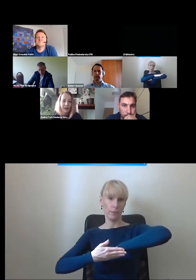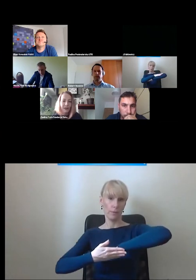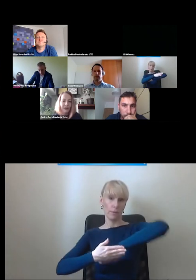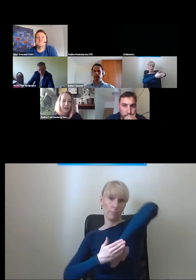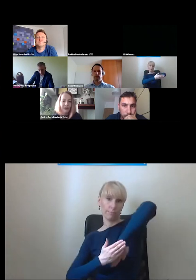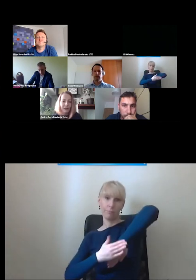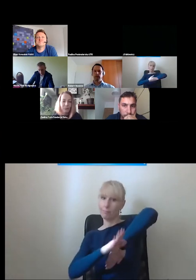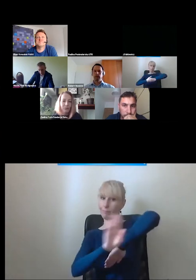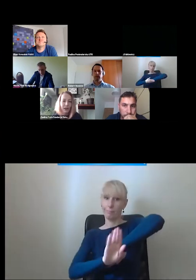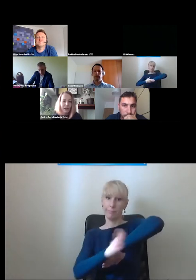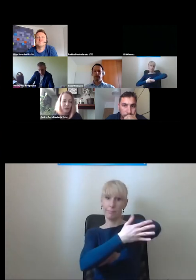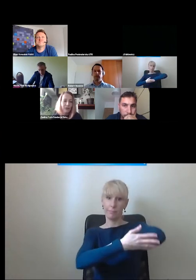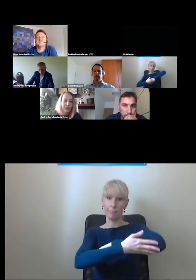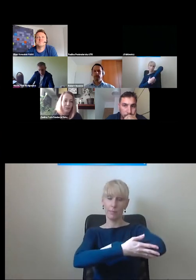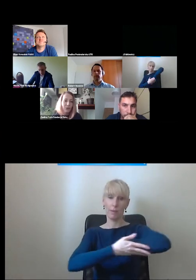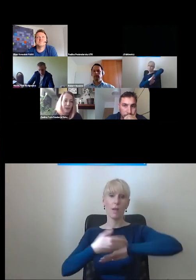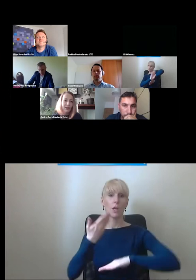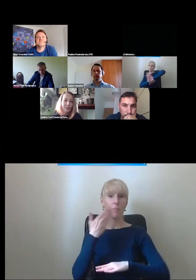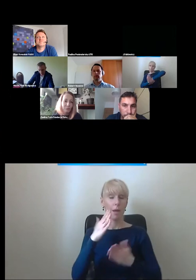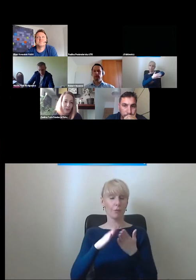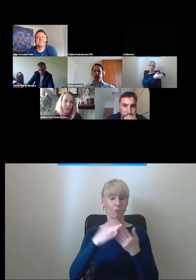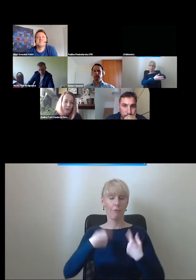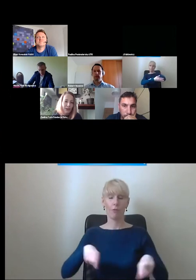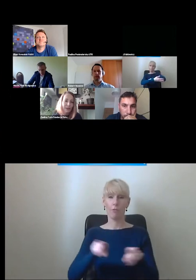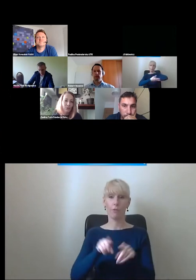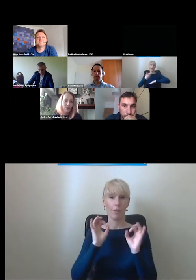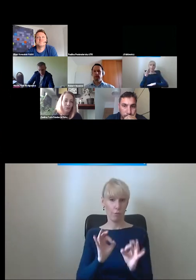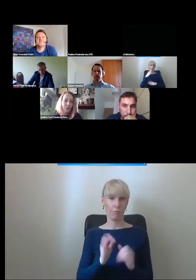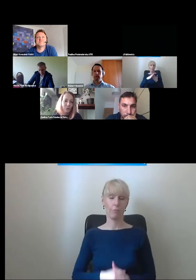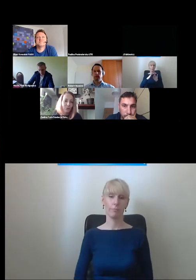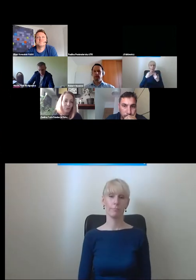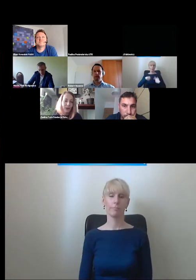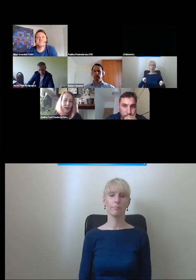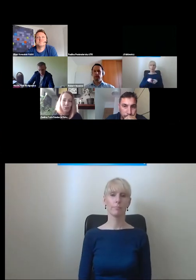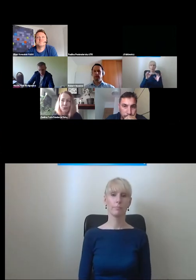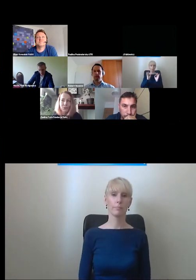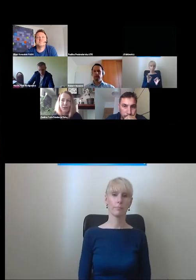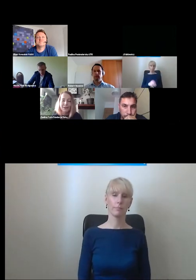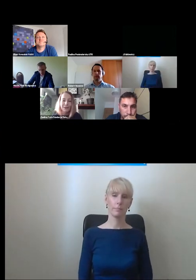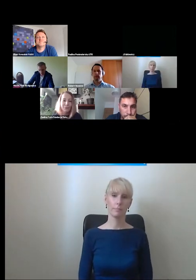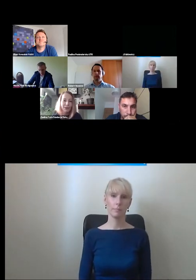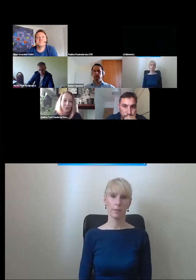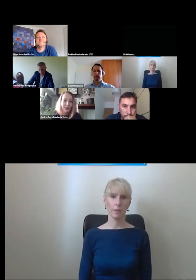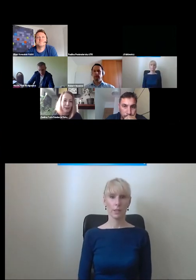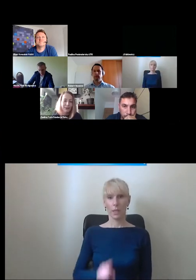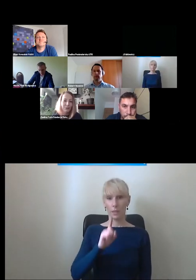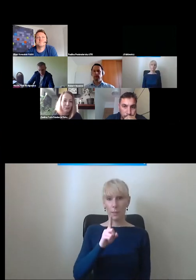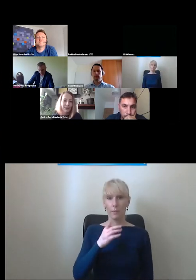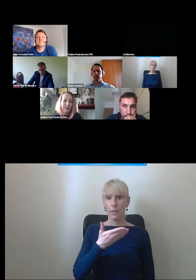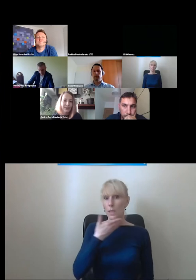i taka, która została wykonana bardzo rzetelnie w stosunku do przepisów. Właściwie nie ma chyba